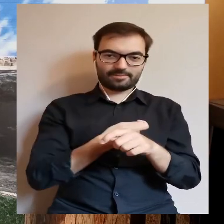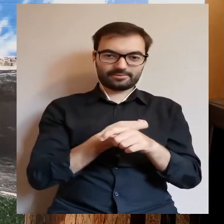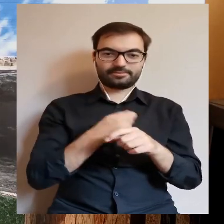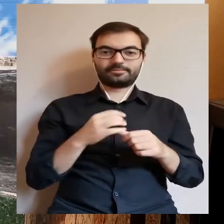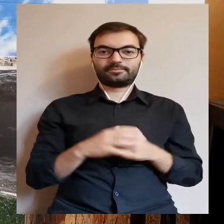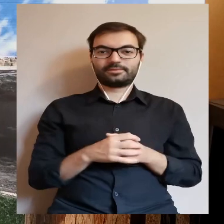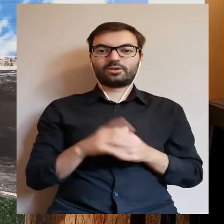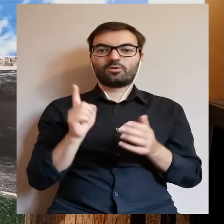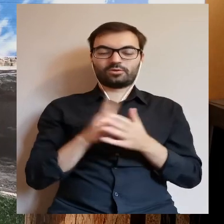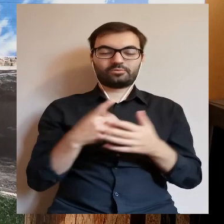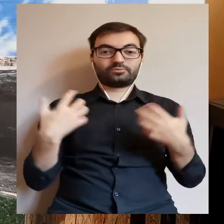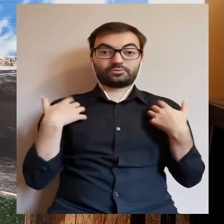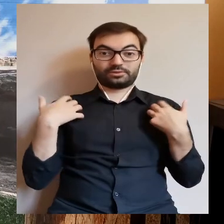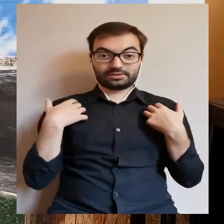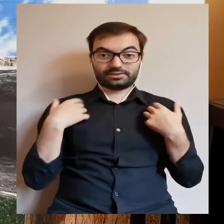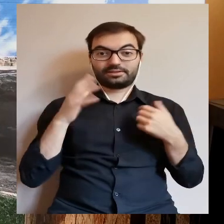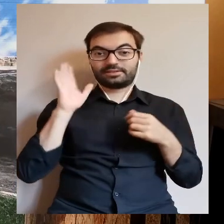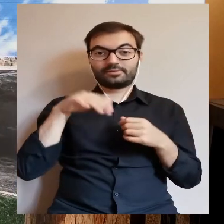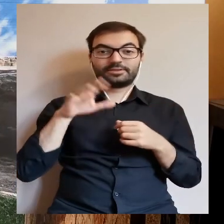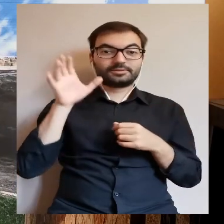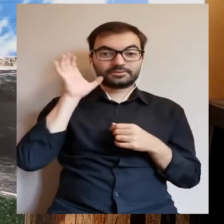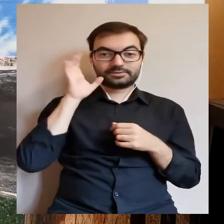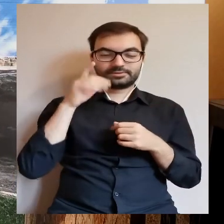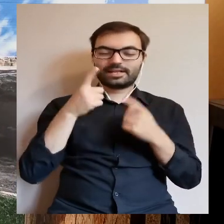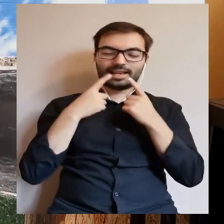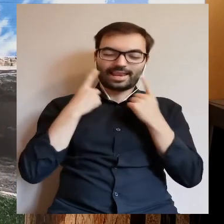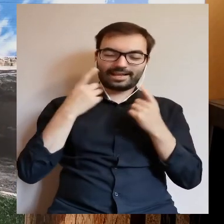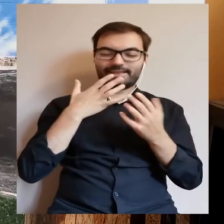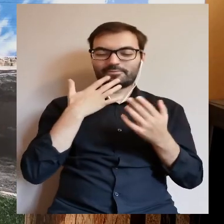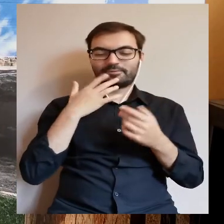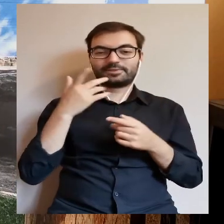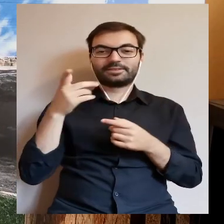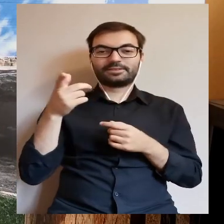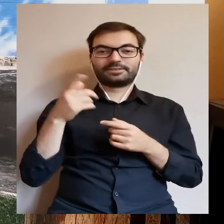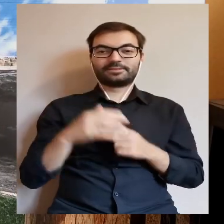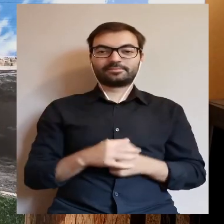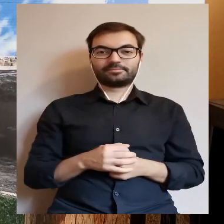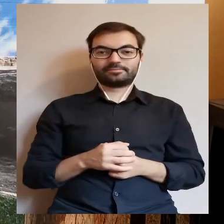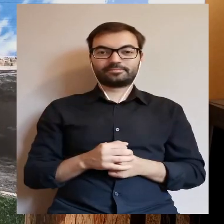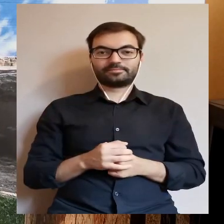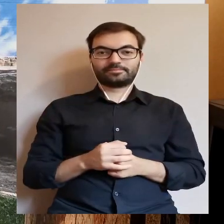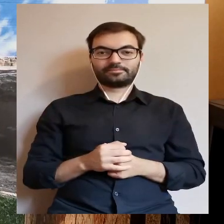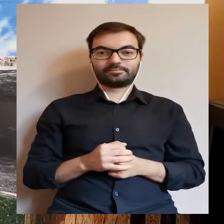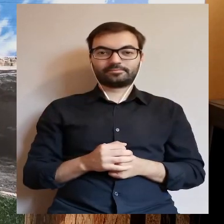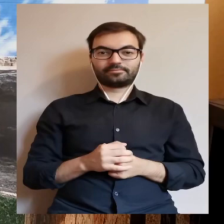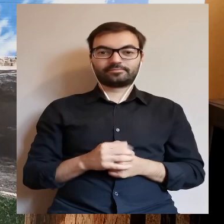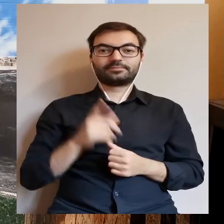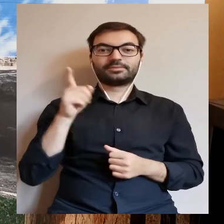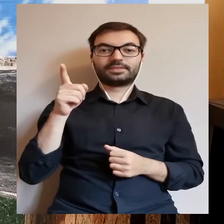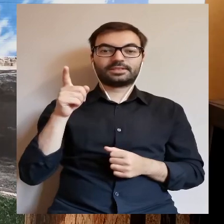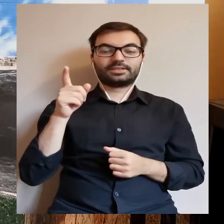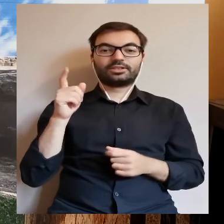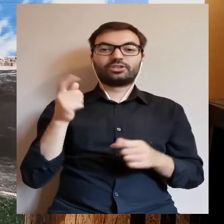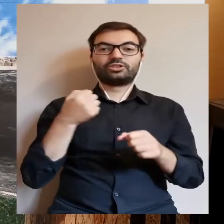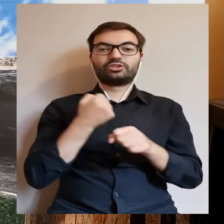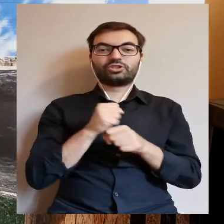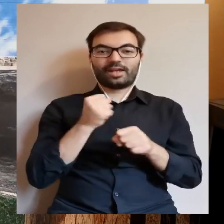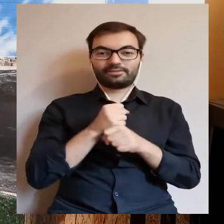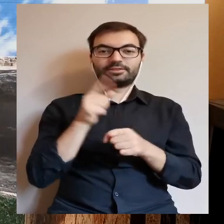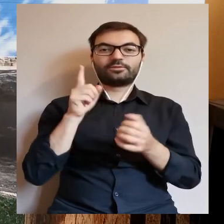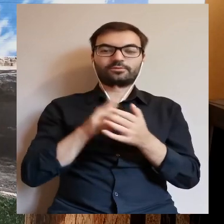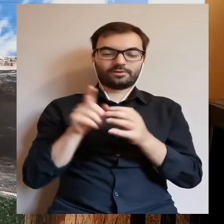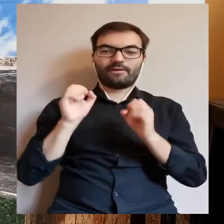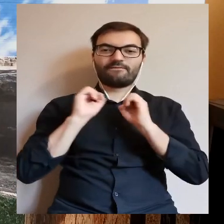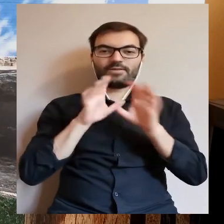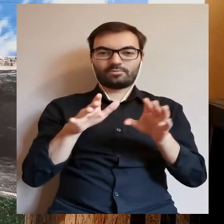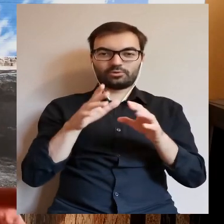I udało mu się przetrwać. nawet został ponoć w jednej z wersji, jest mowa o tej legendy, że został dzięki